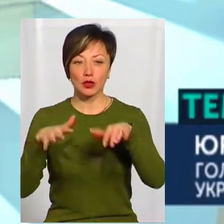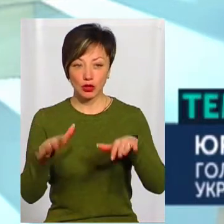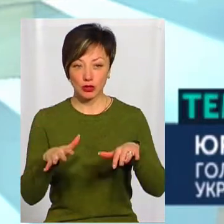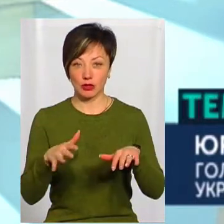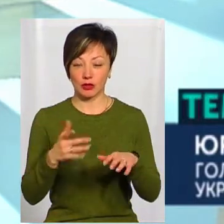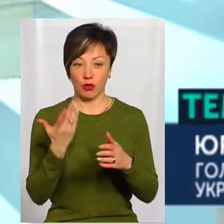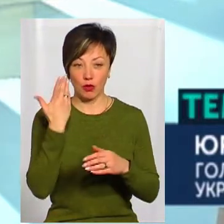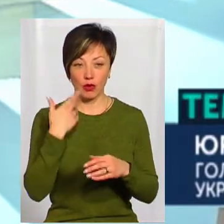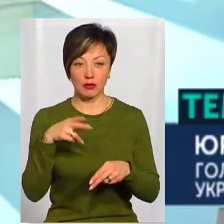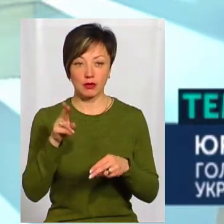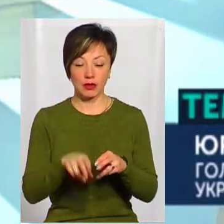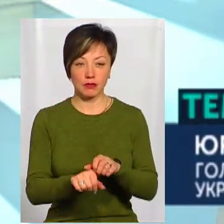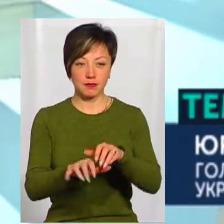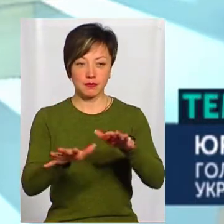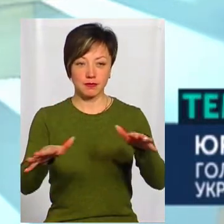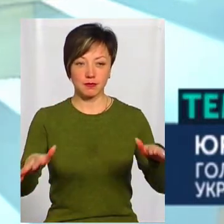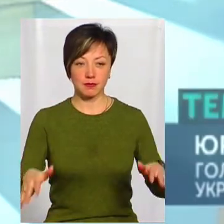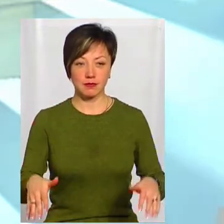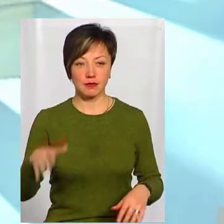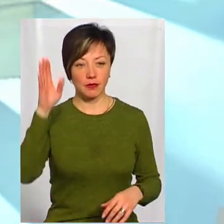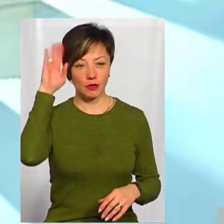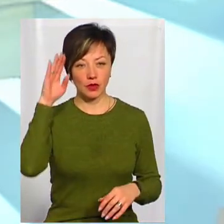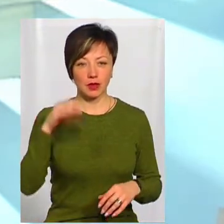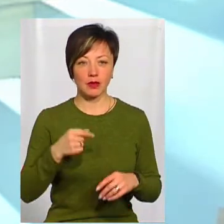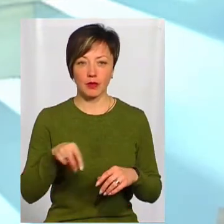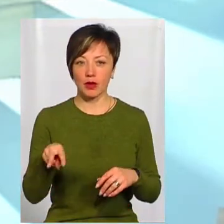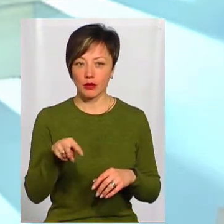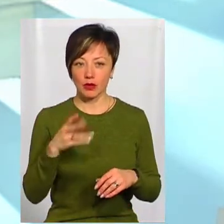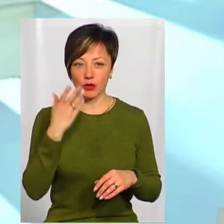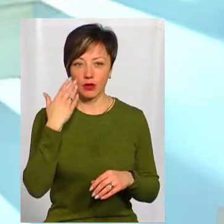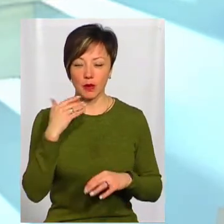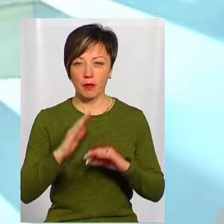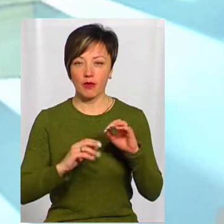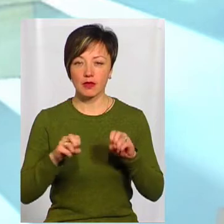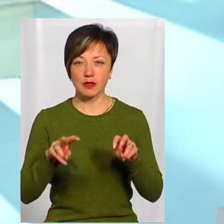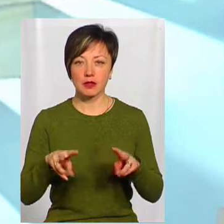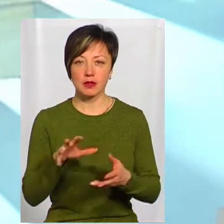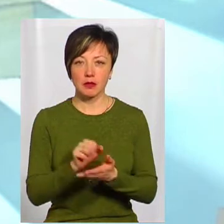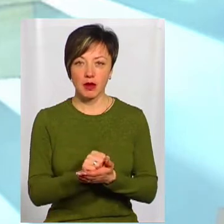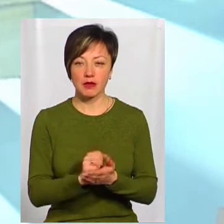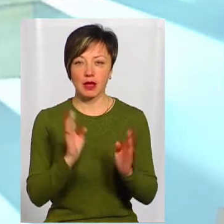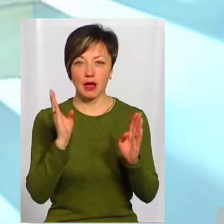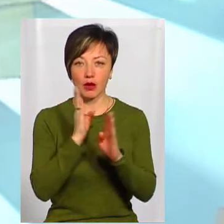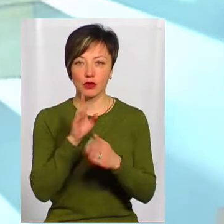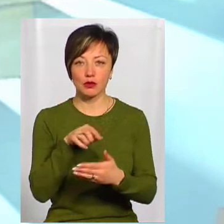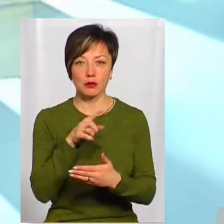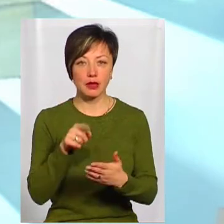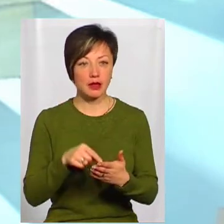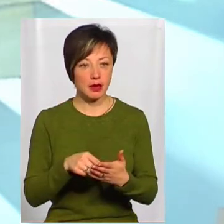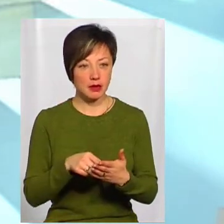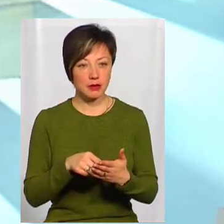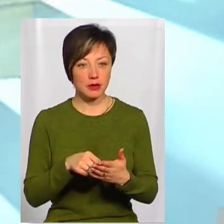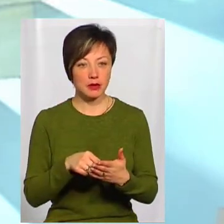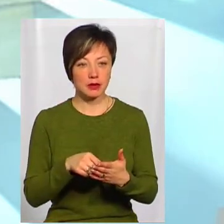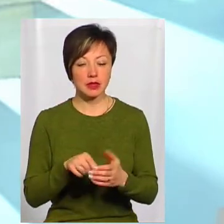Хороша злива пройде, розливиться. Значить, я потім літератури, коли вже професійно займався екологічними питаннями,